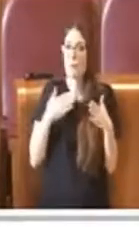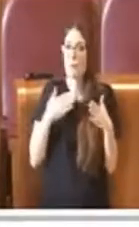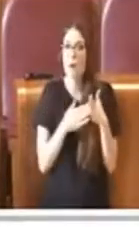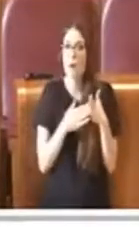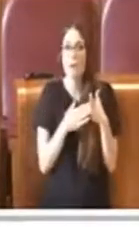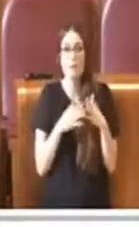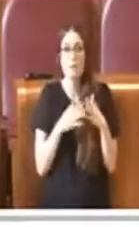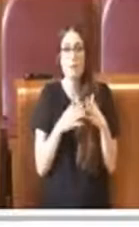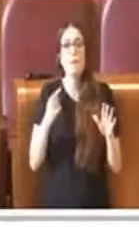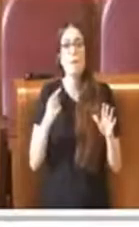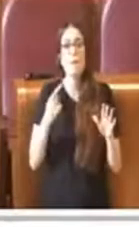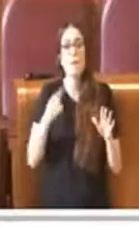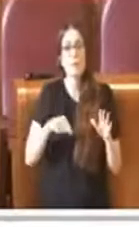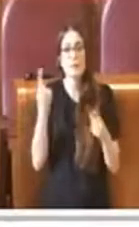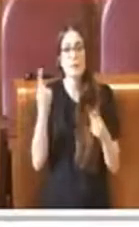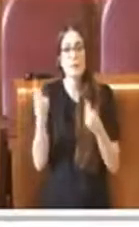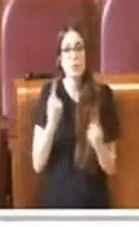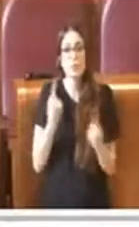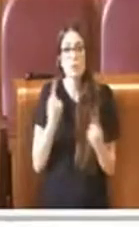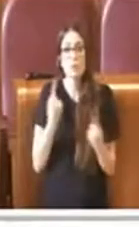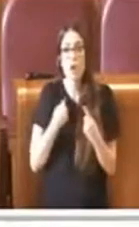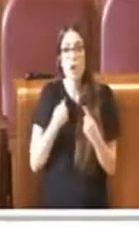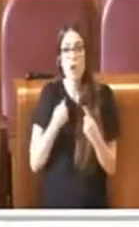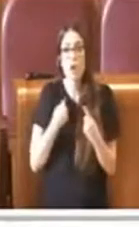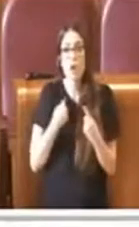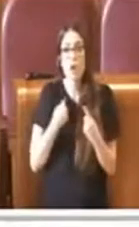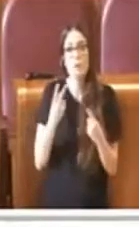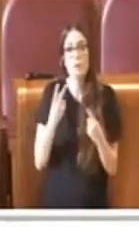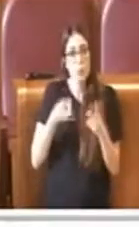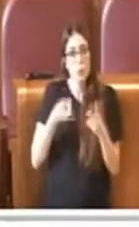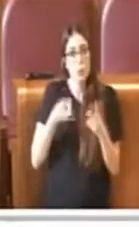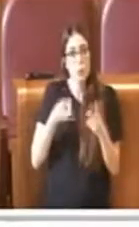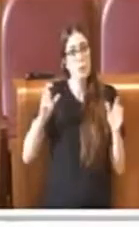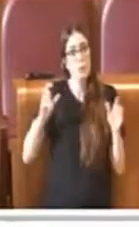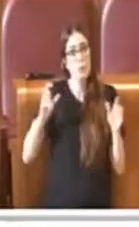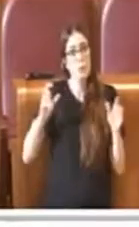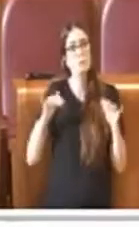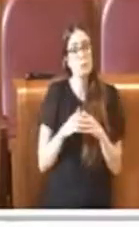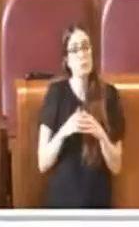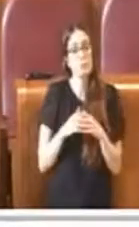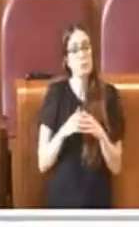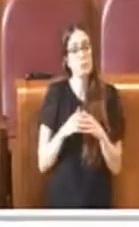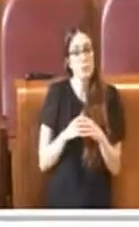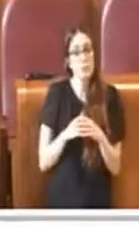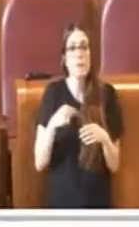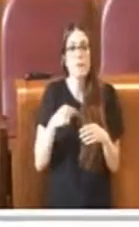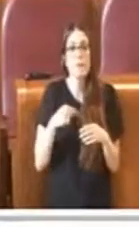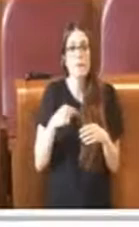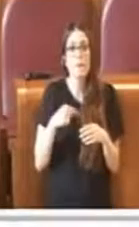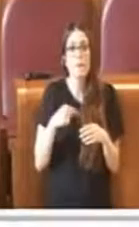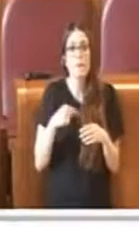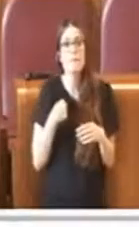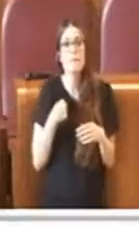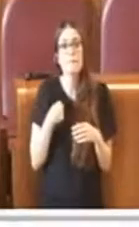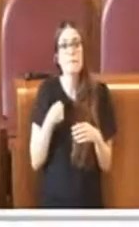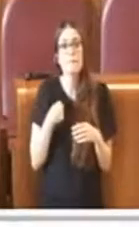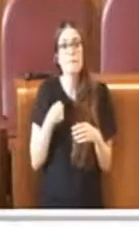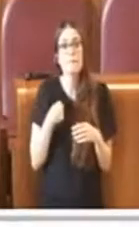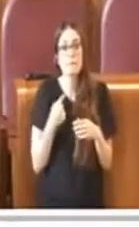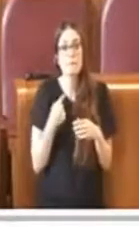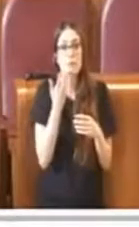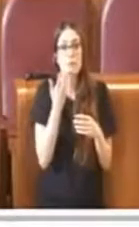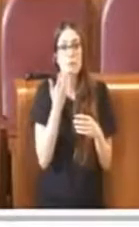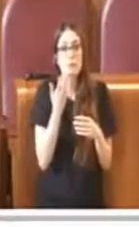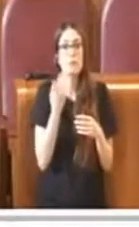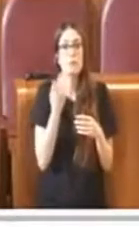però in questo caso ho trovato uno slancio in più. Quindi appunto come dicevo ho avuto modo di partecipare a queste riunioni e restando piacevolmente